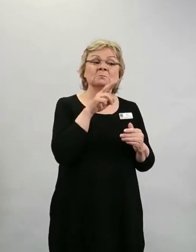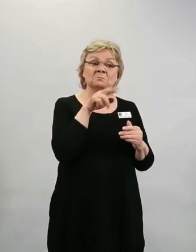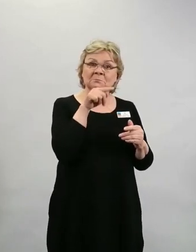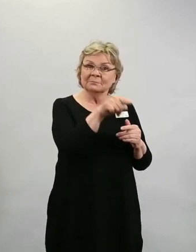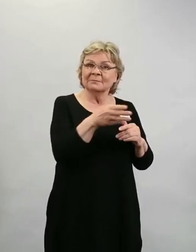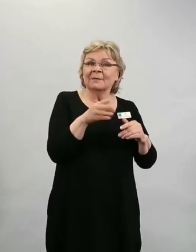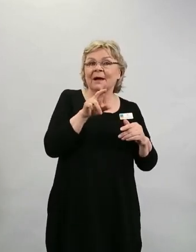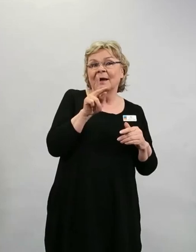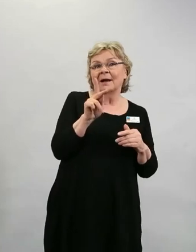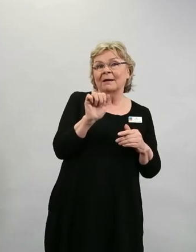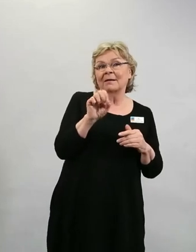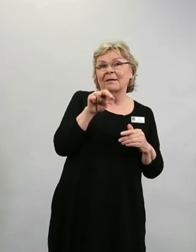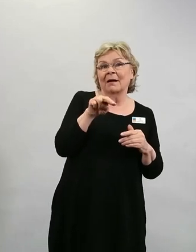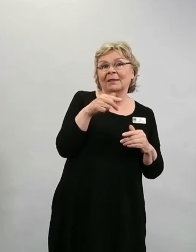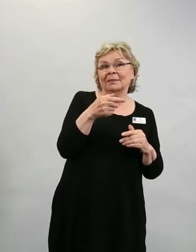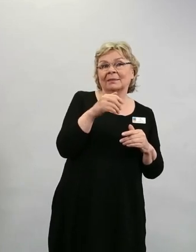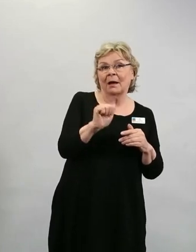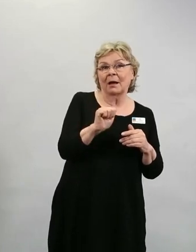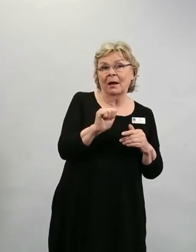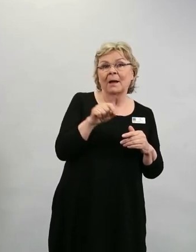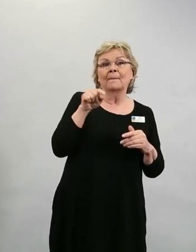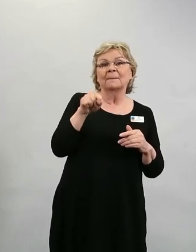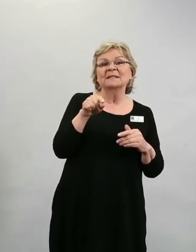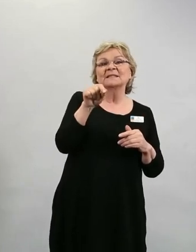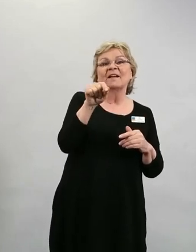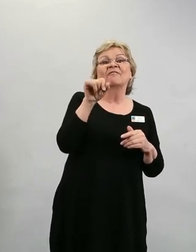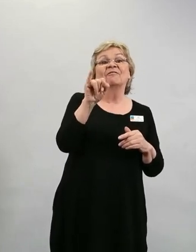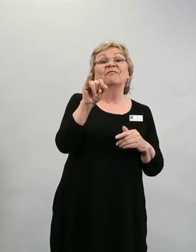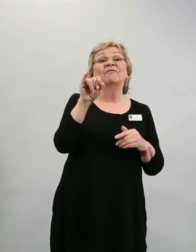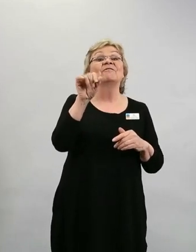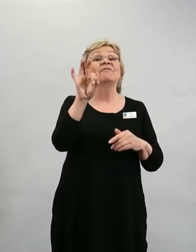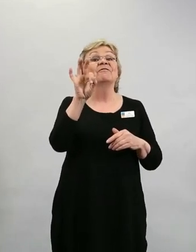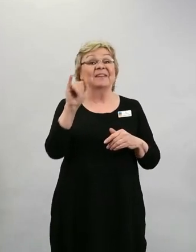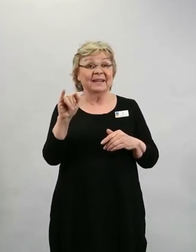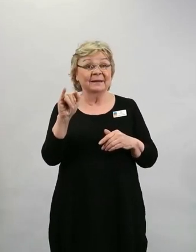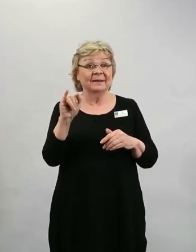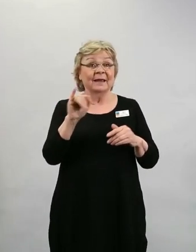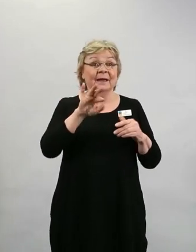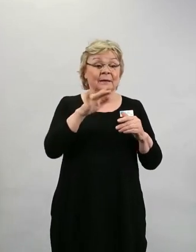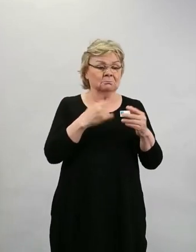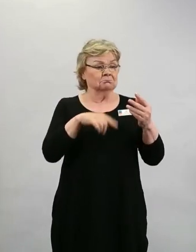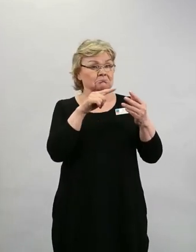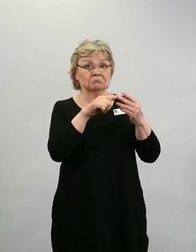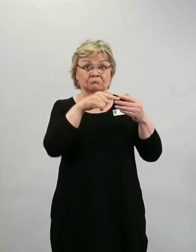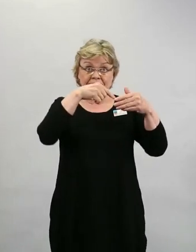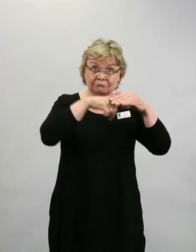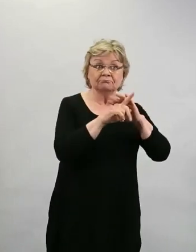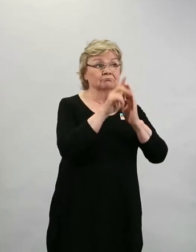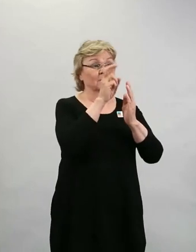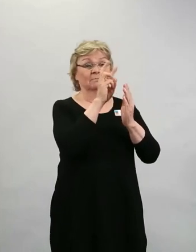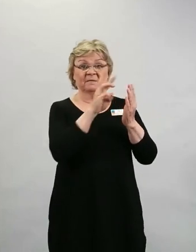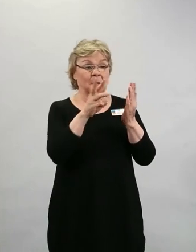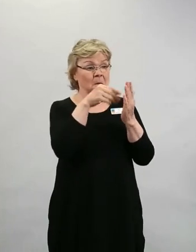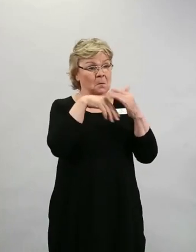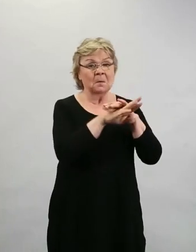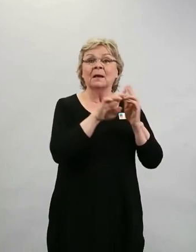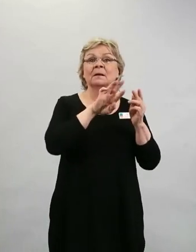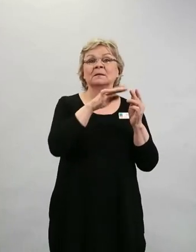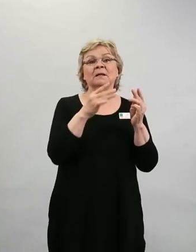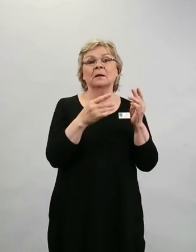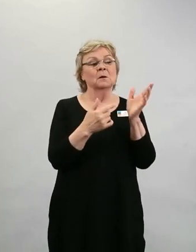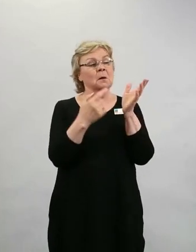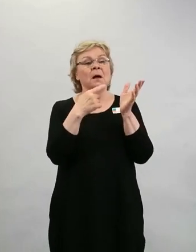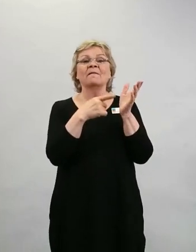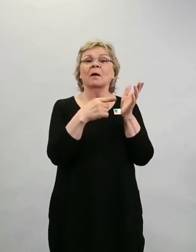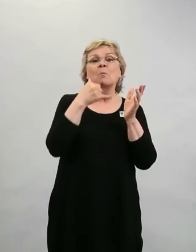sieltä sen voi joko tulostaa tai sitten omasta puhelimestaan näyttää, silloin kun on tarvetta tätä todistusta